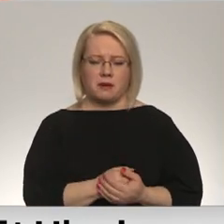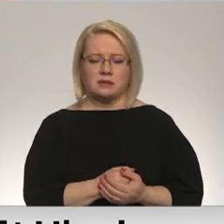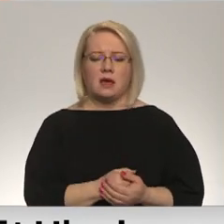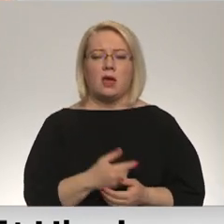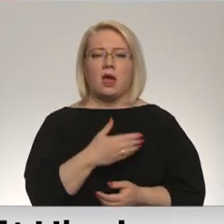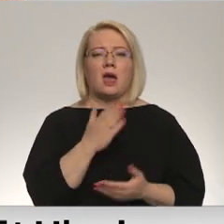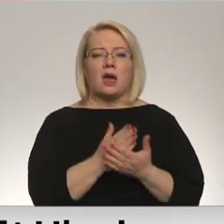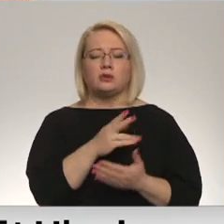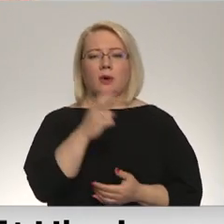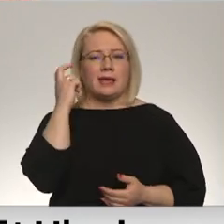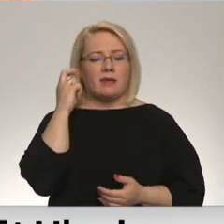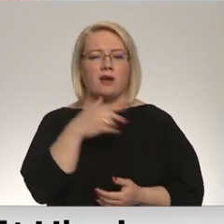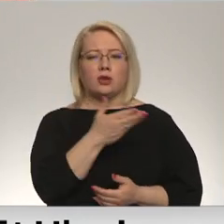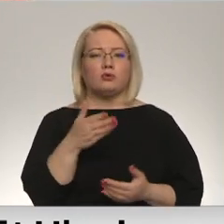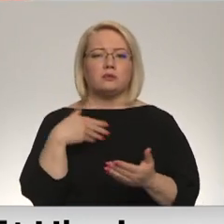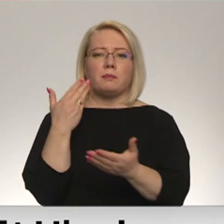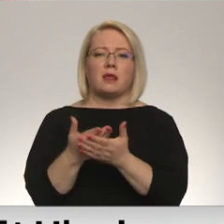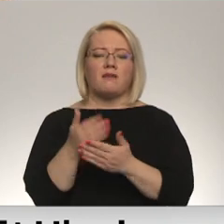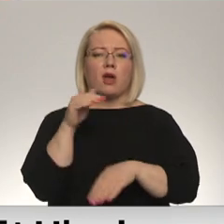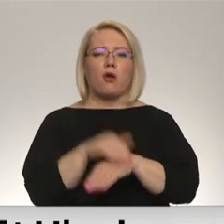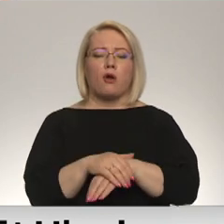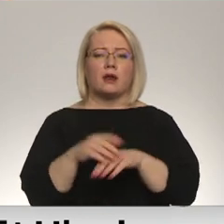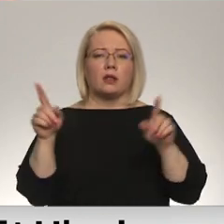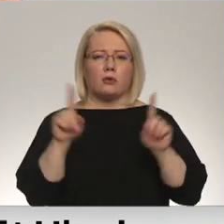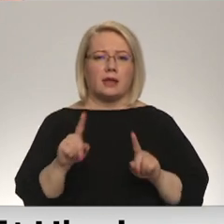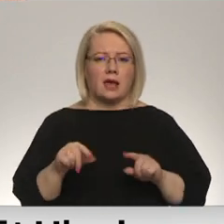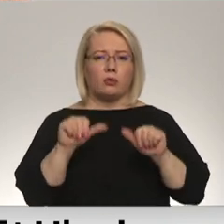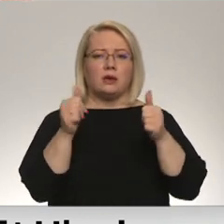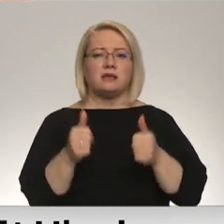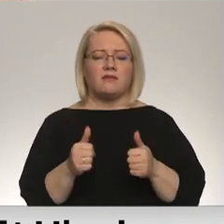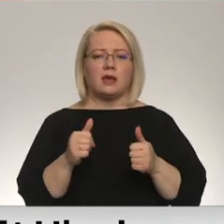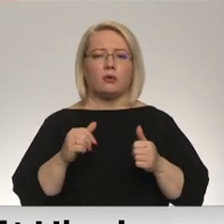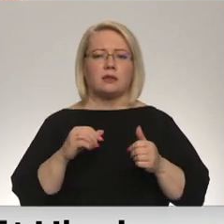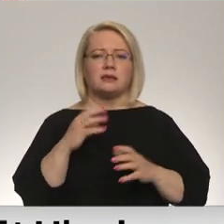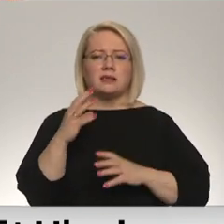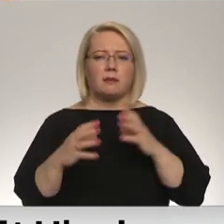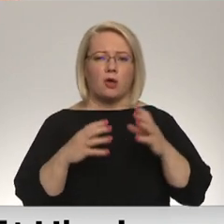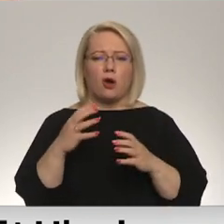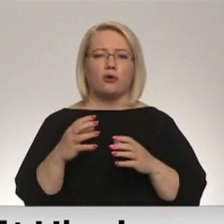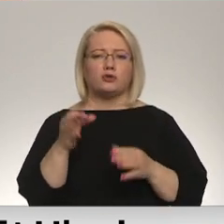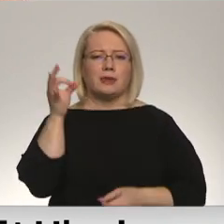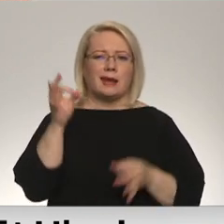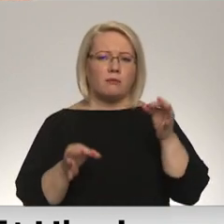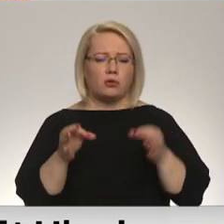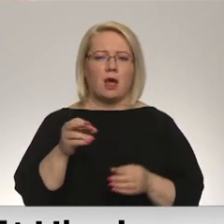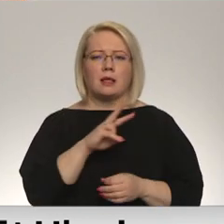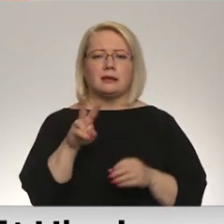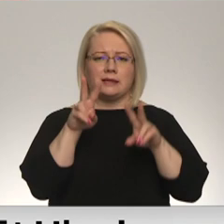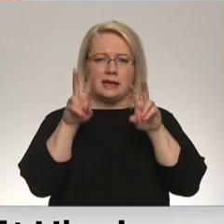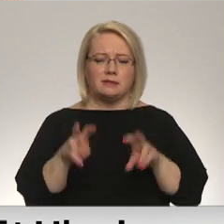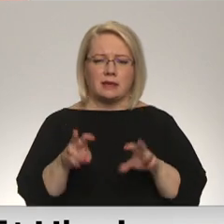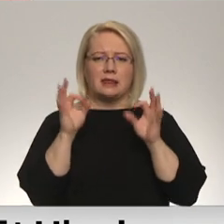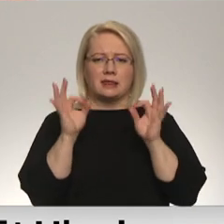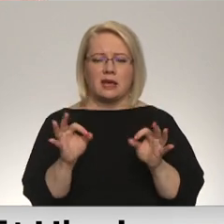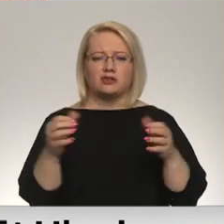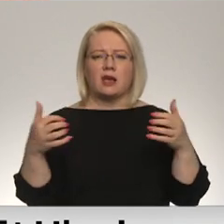jūs piedāvājāt ļoti konkrētu lietu, proti izveidot starptautisku tribunālu, kas izmeklē tiešo